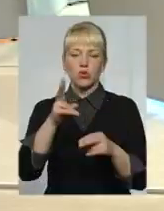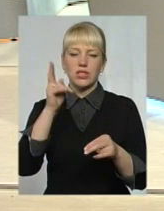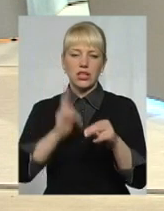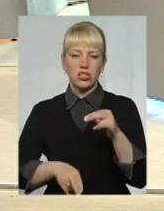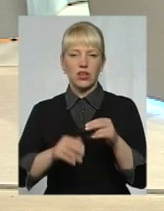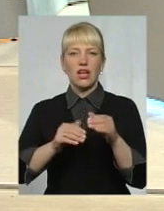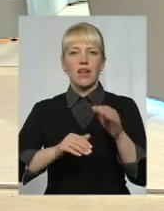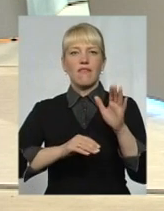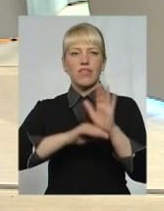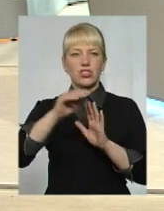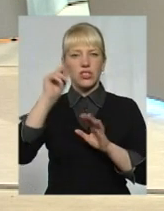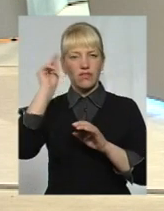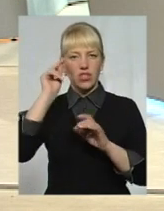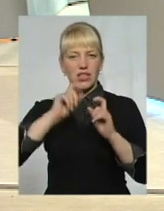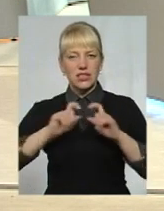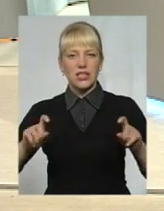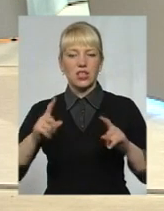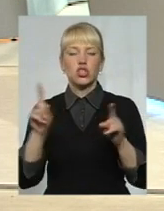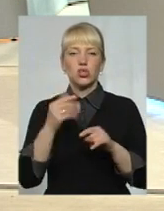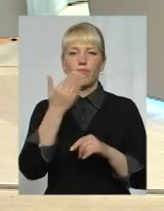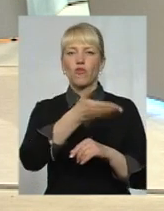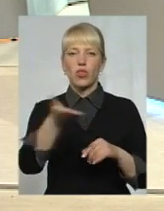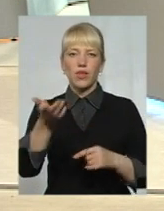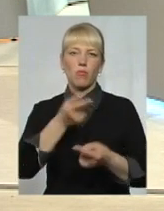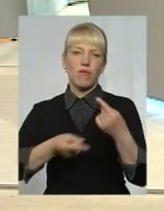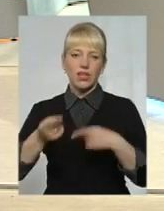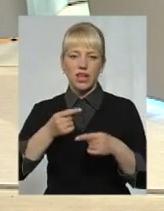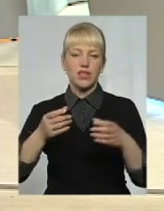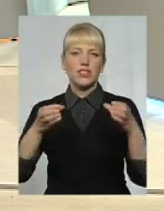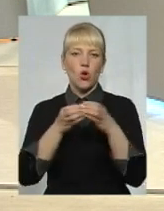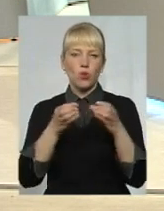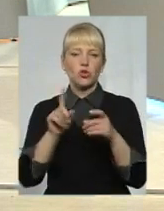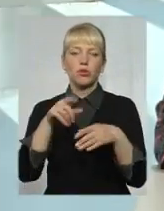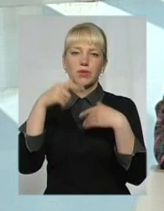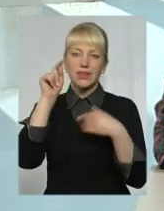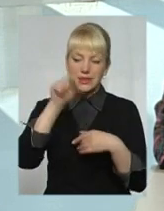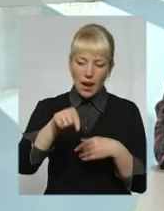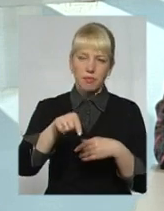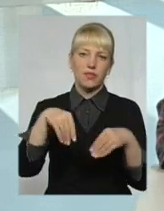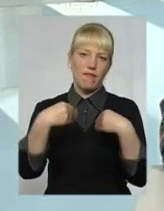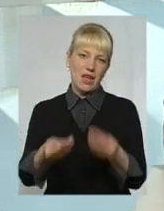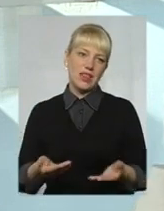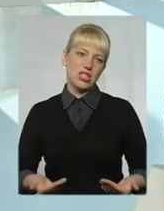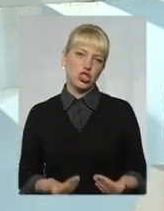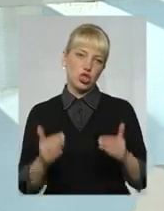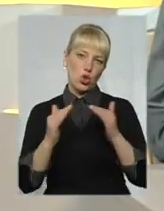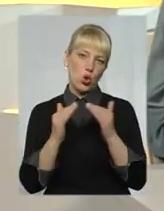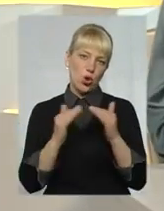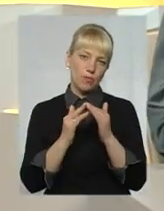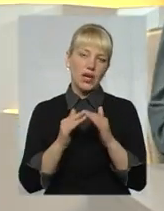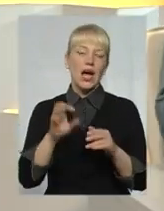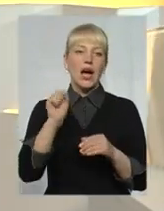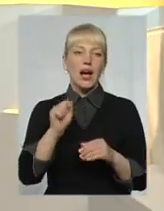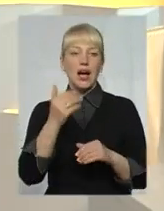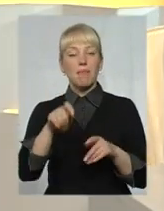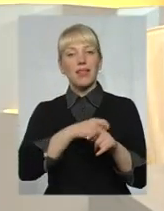заклади, такі також є, і щоб вони поверталися в ту громаду і щоб там їм давали житло. Але матеріальний фактор ви